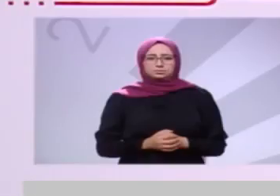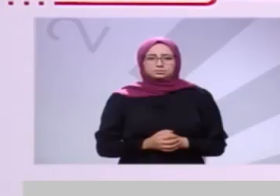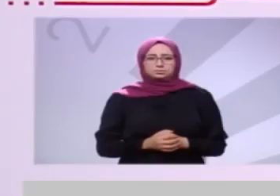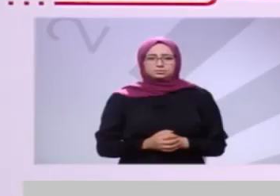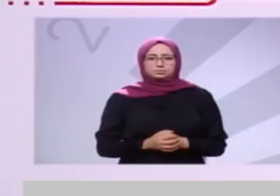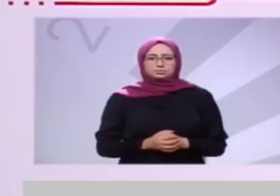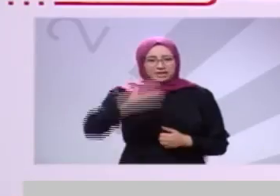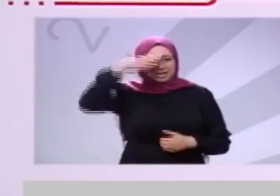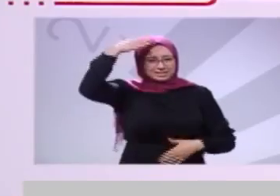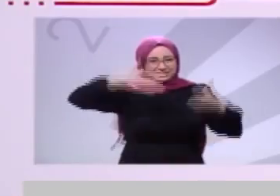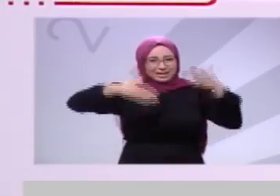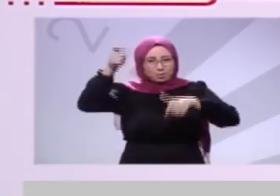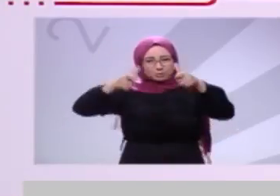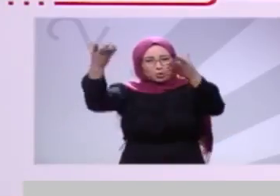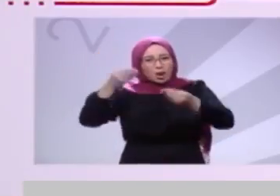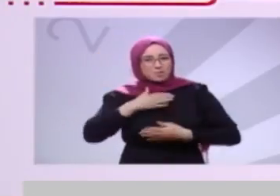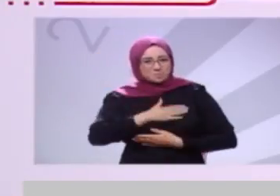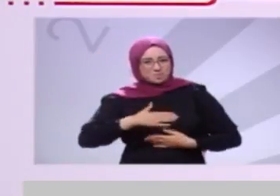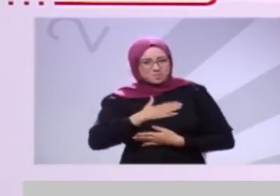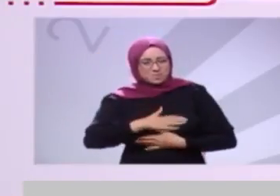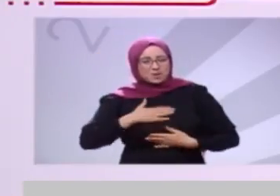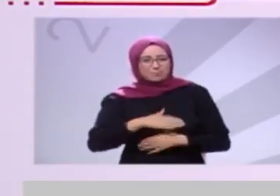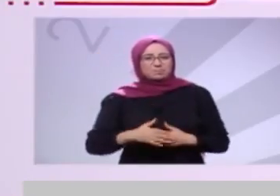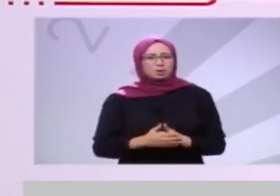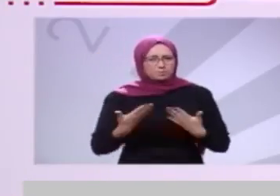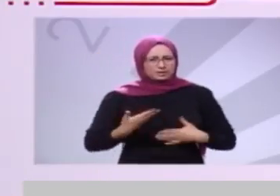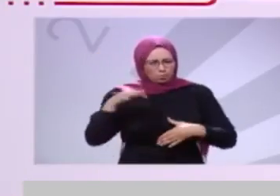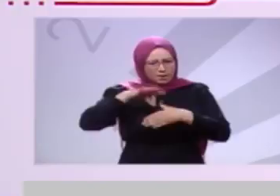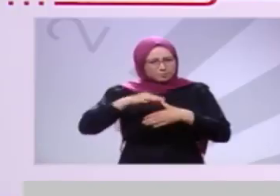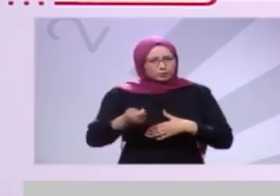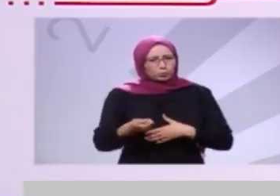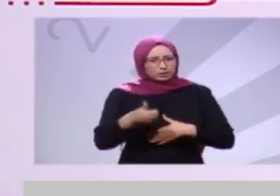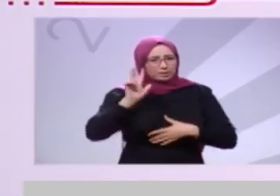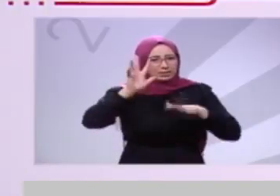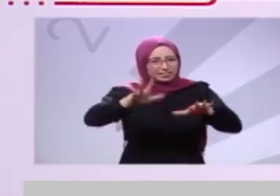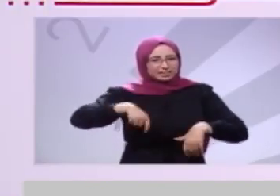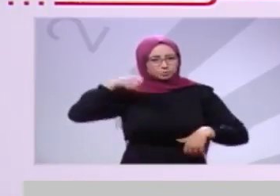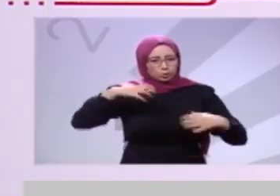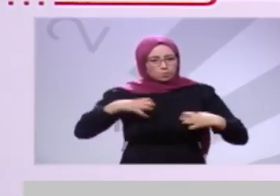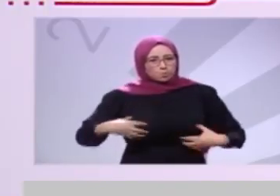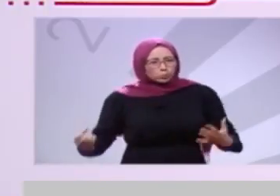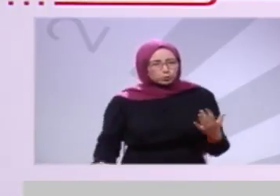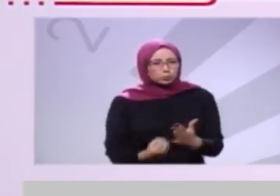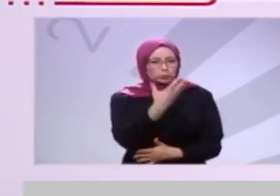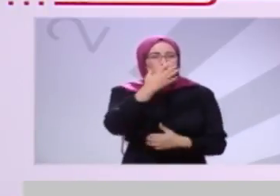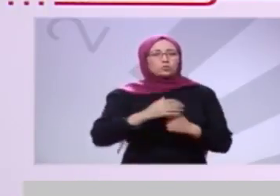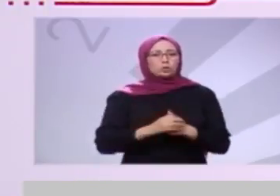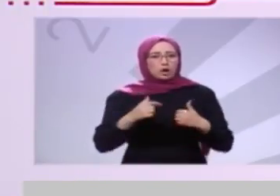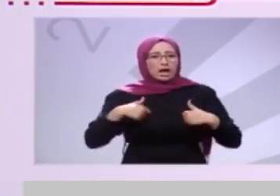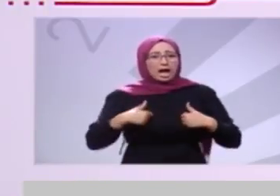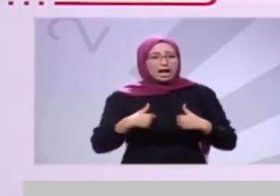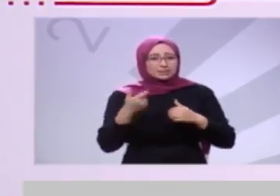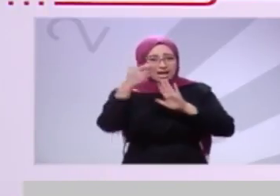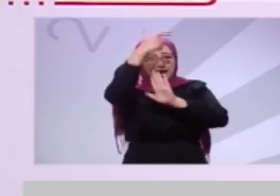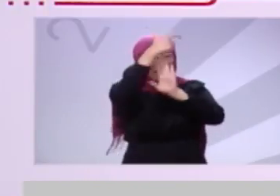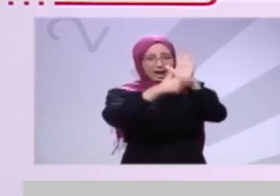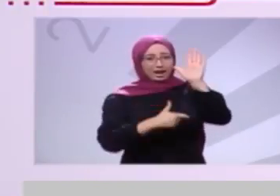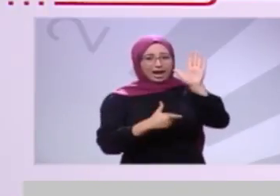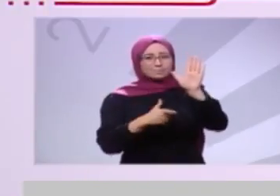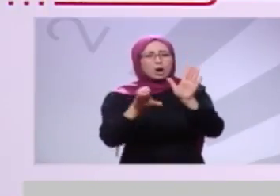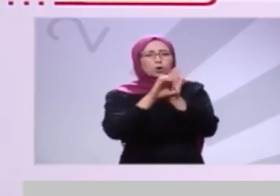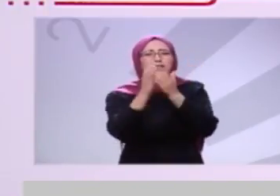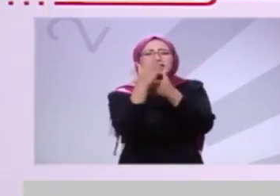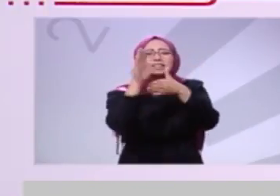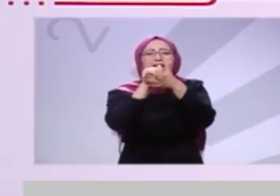سلام عليكم ومرحبا بكم على هامش انتخابات تشريعية في اختيار نواب الشعب نتقدمو لكم بقيمتنا قيمة